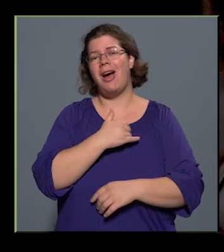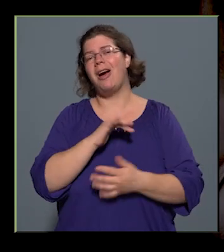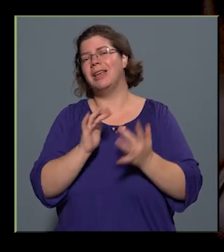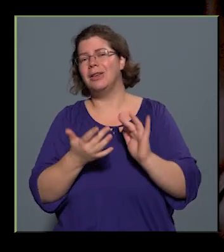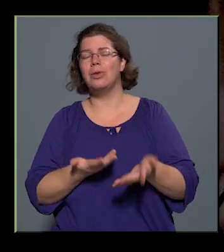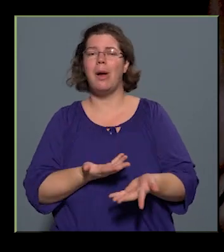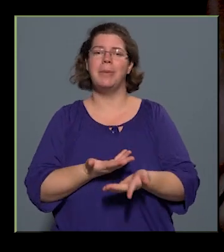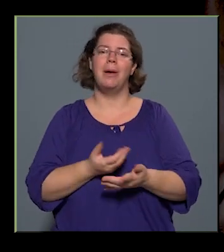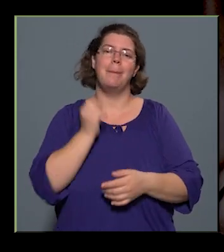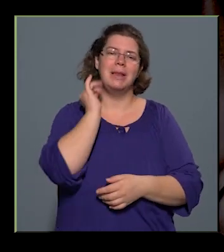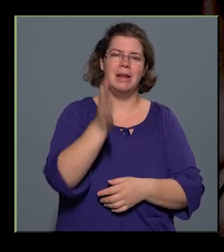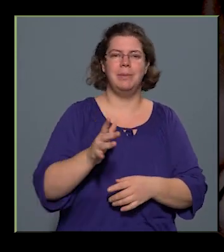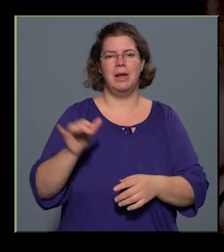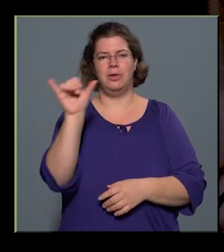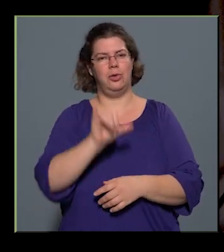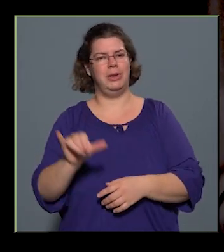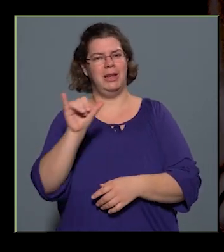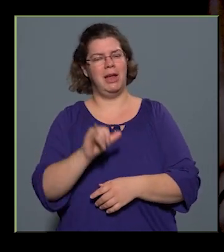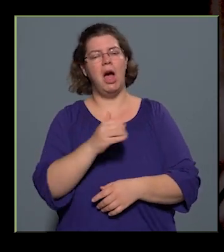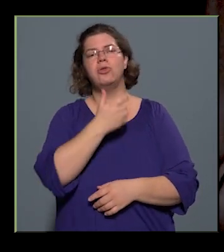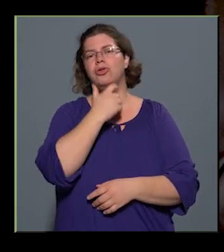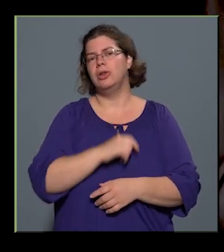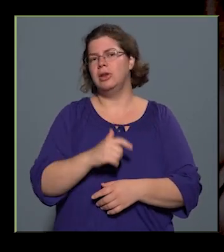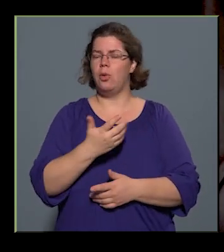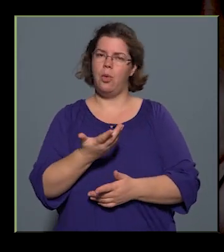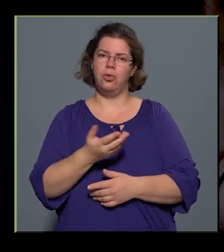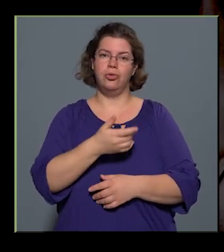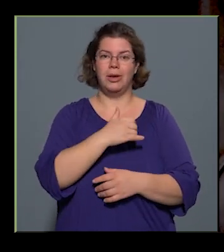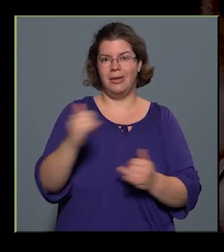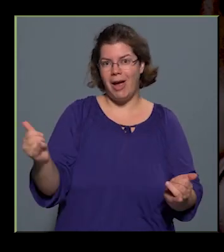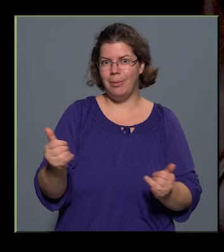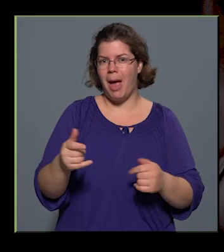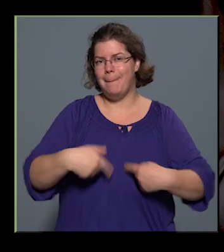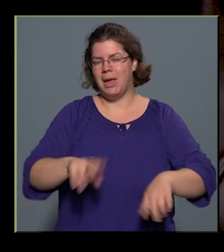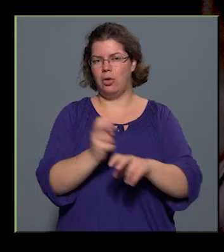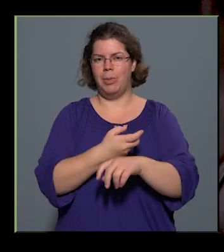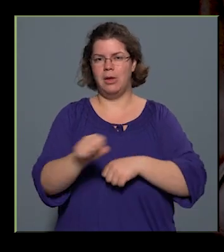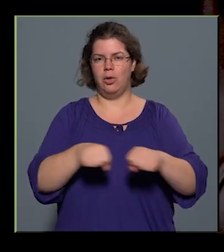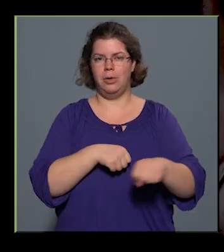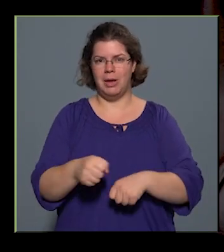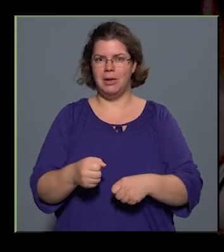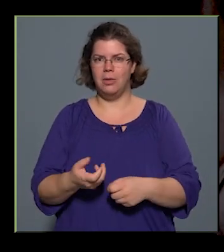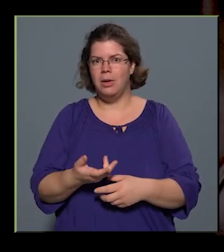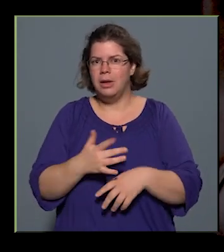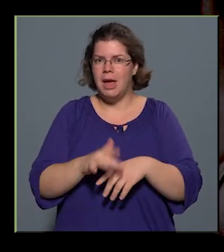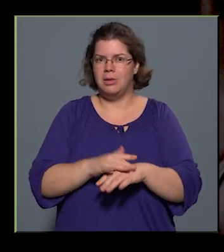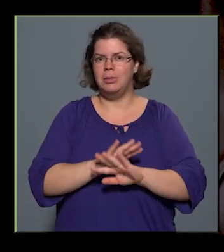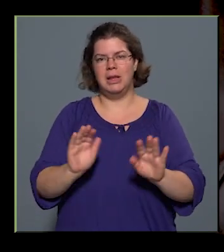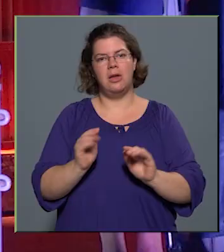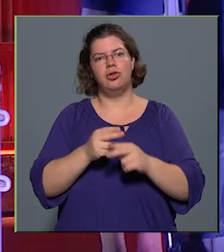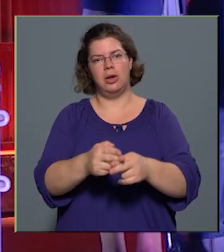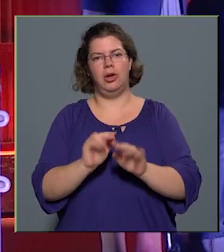mindennapjaik is, a nyugdíjas idős években. Mi ehhez a Kőbányi Önkormányzat részéről igyekszünk minden segítséget,